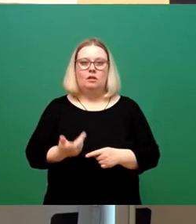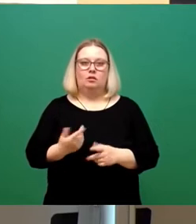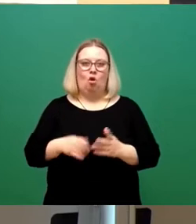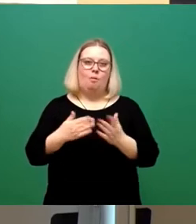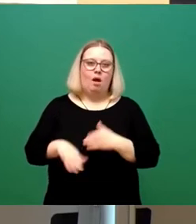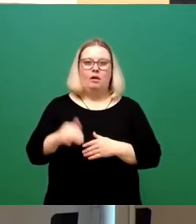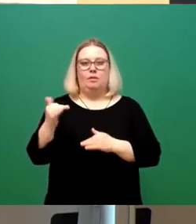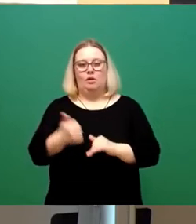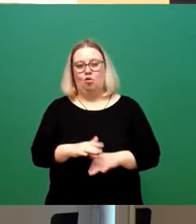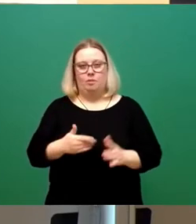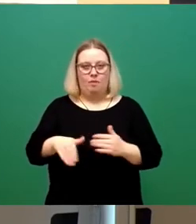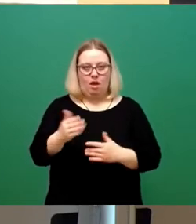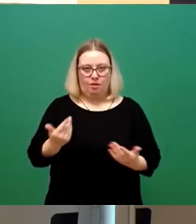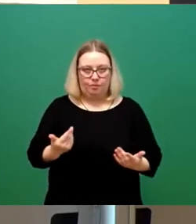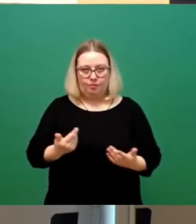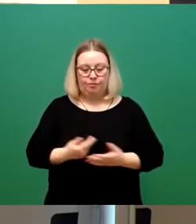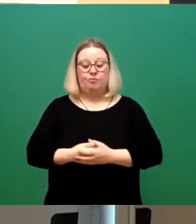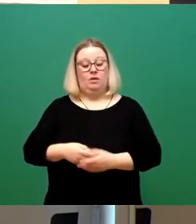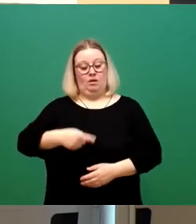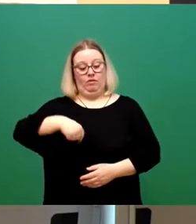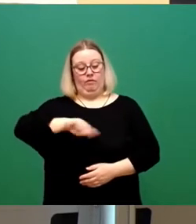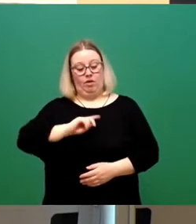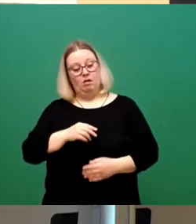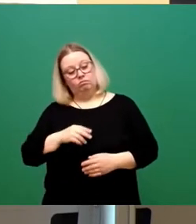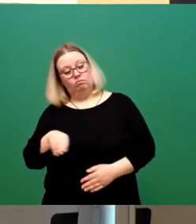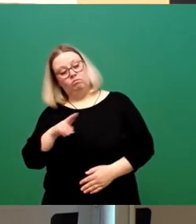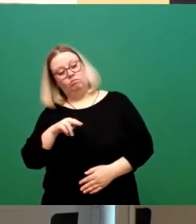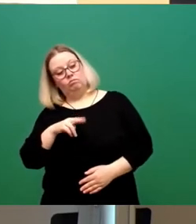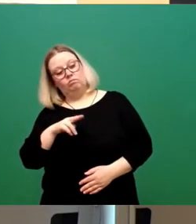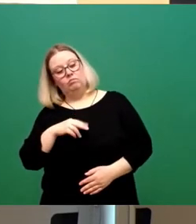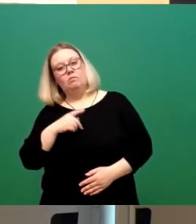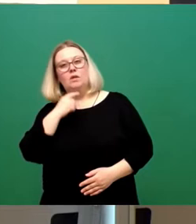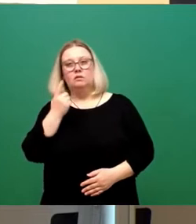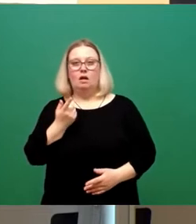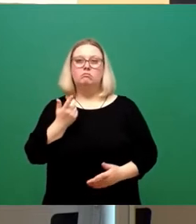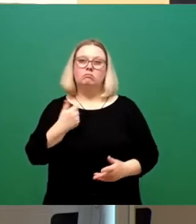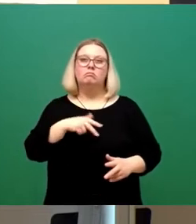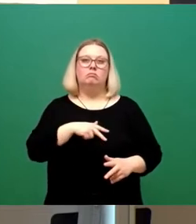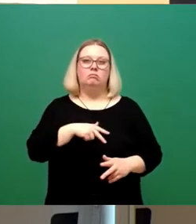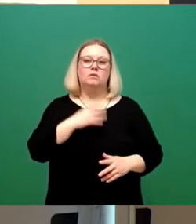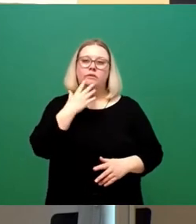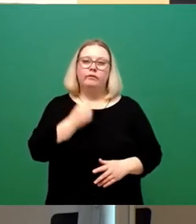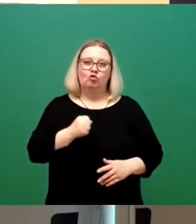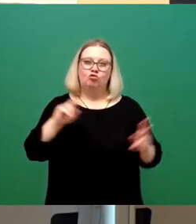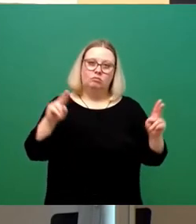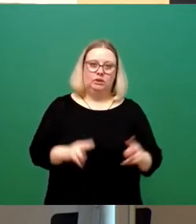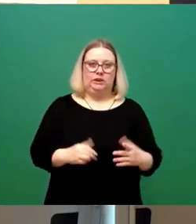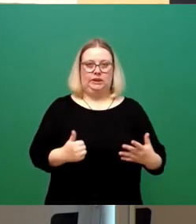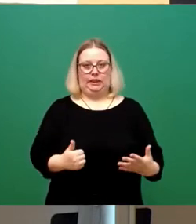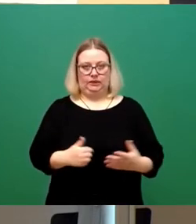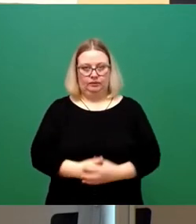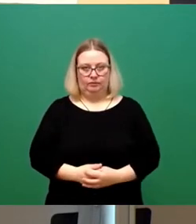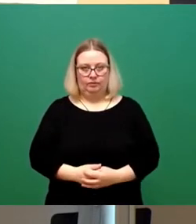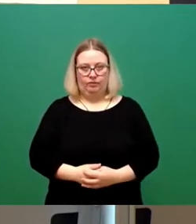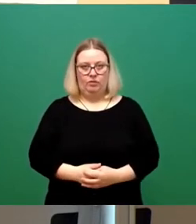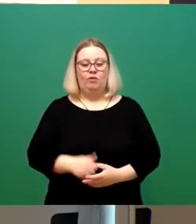mehr kosten. Wir hinter unserem Vorhang sympathisieren offen mit der Reduzierung auf sechs Beigeordnete. Für eine